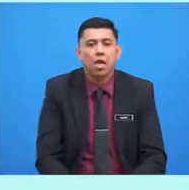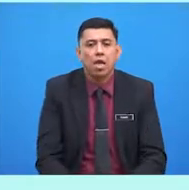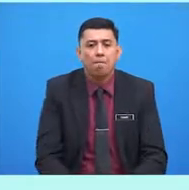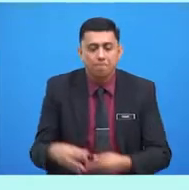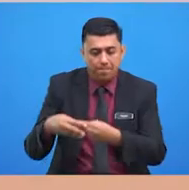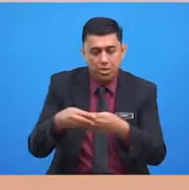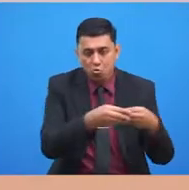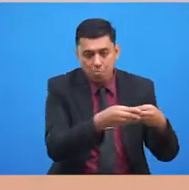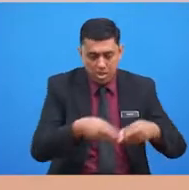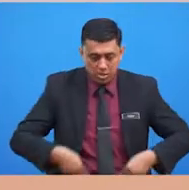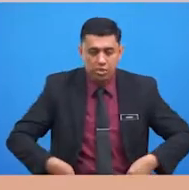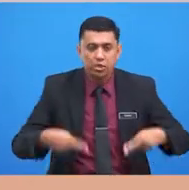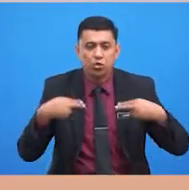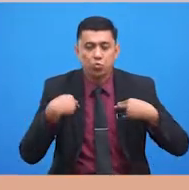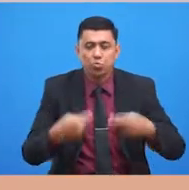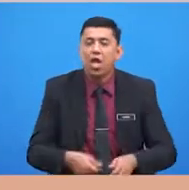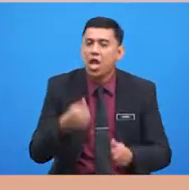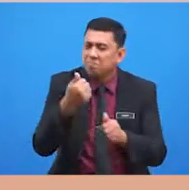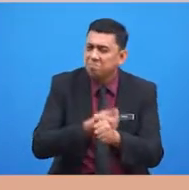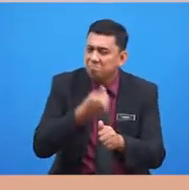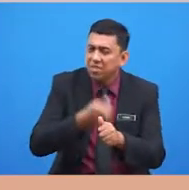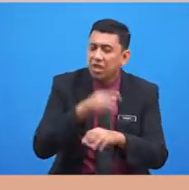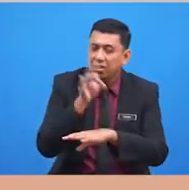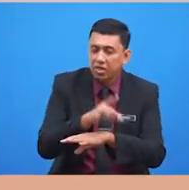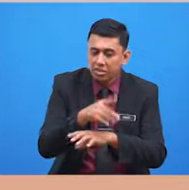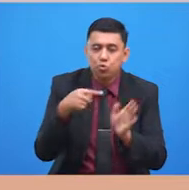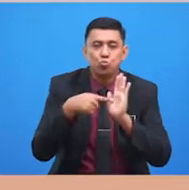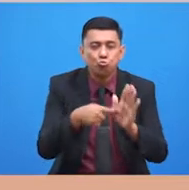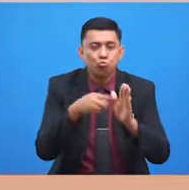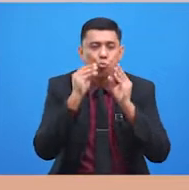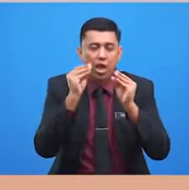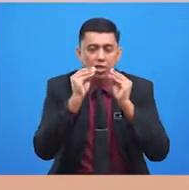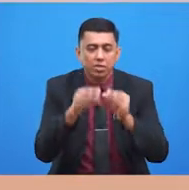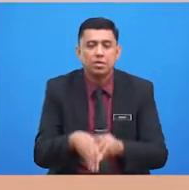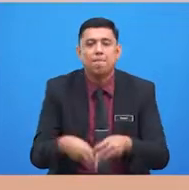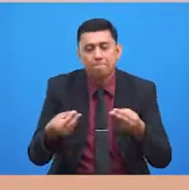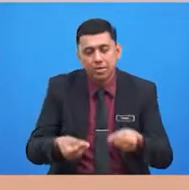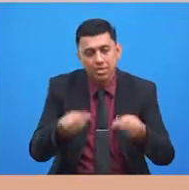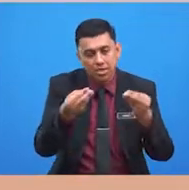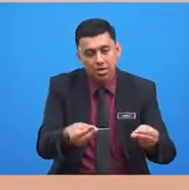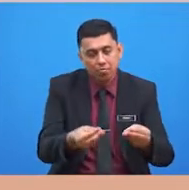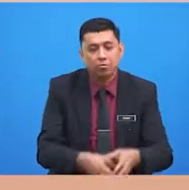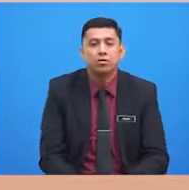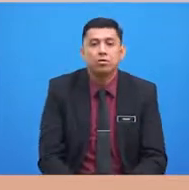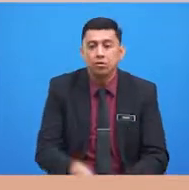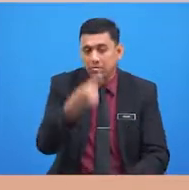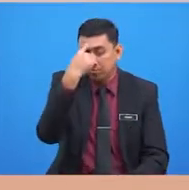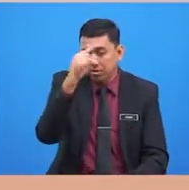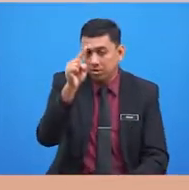hidup. Setiap nasihat dan tunjuk ajar yang diberikan untuk